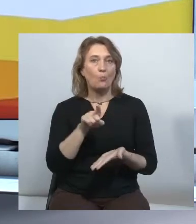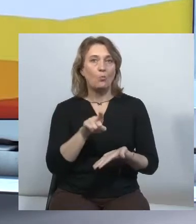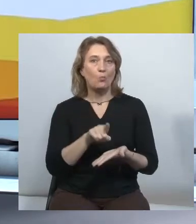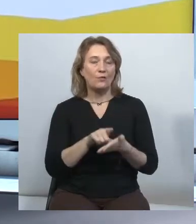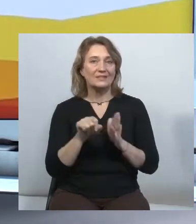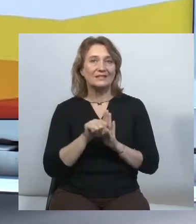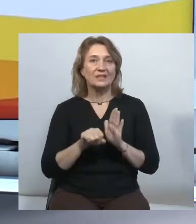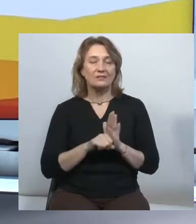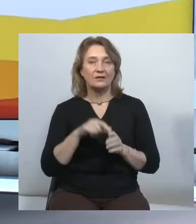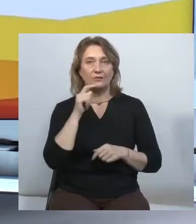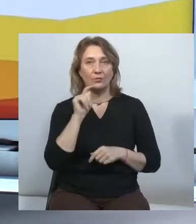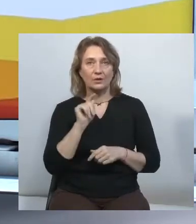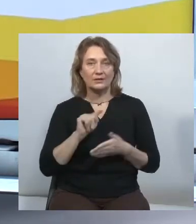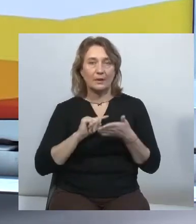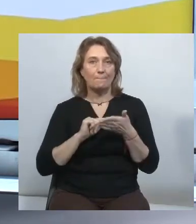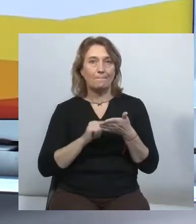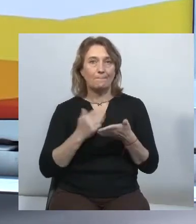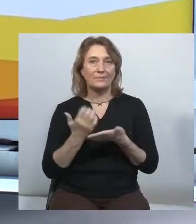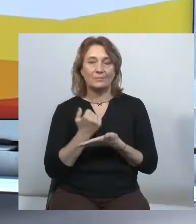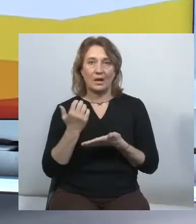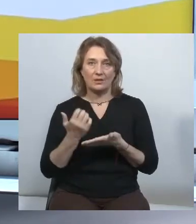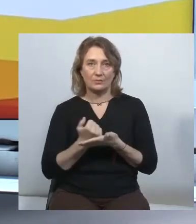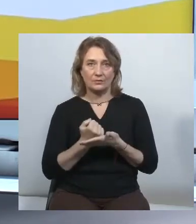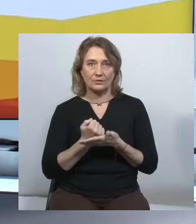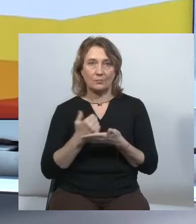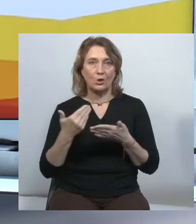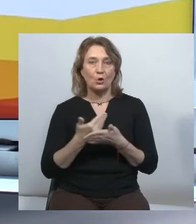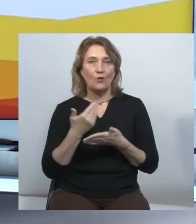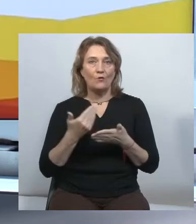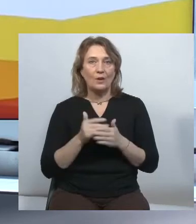яких Україна має прагнути, створюючи нове медійне законодавство.